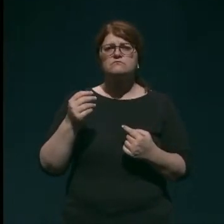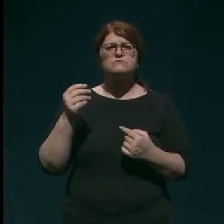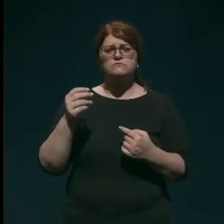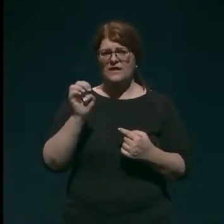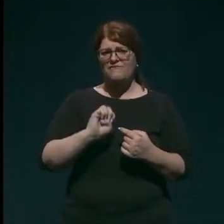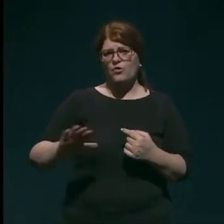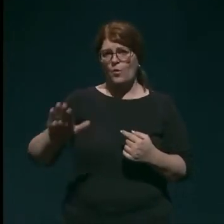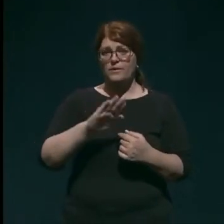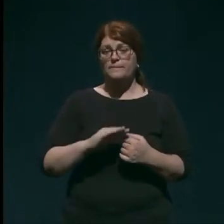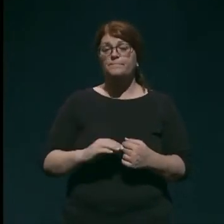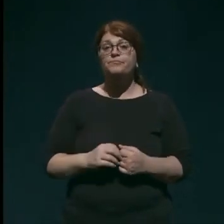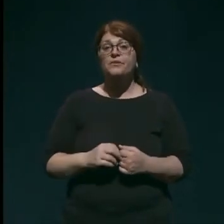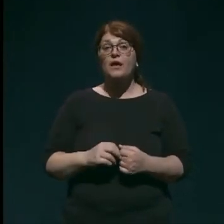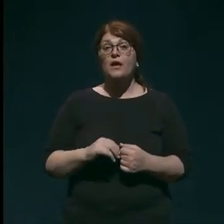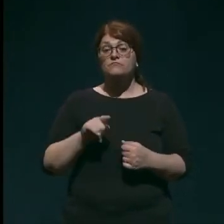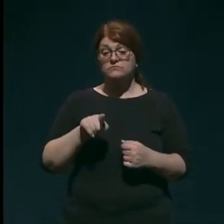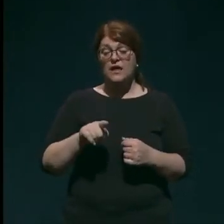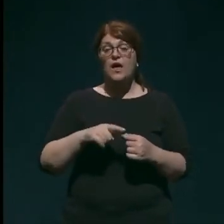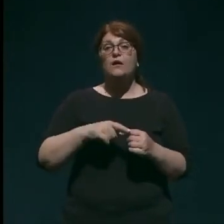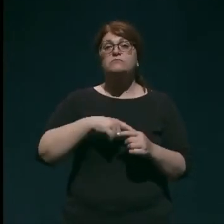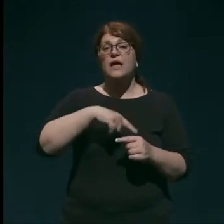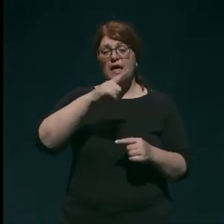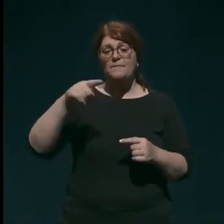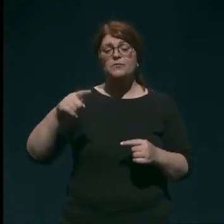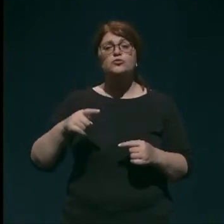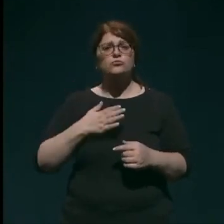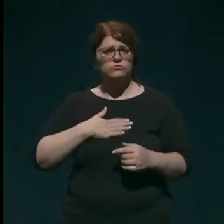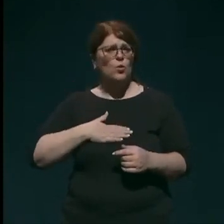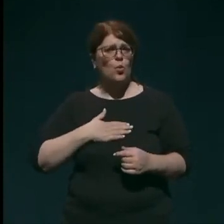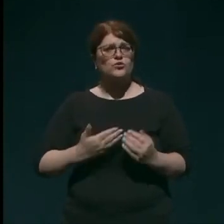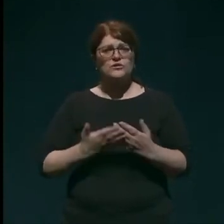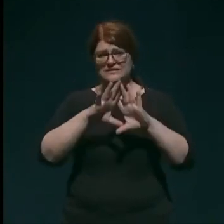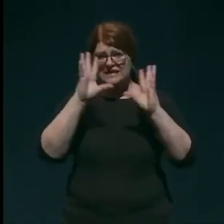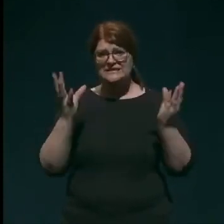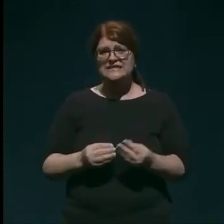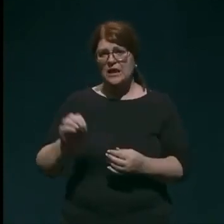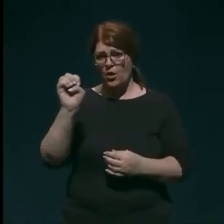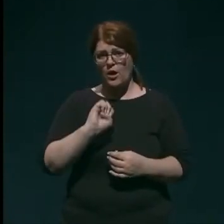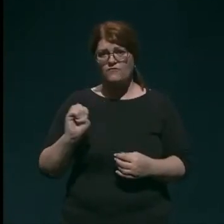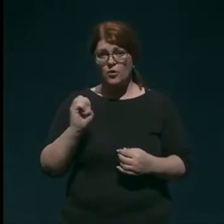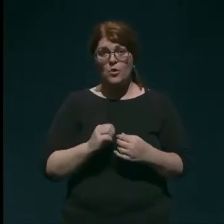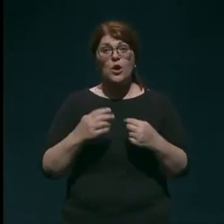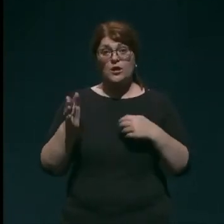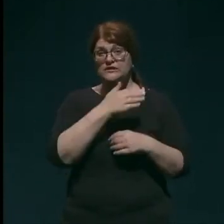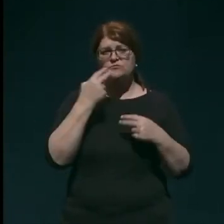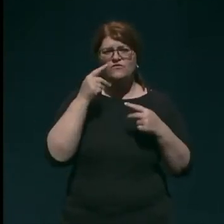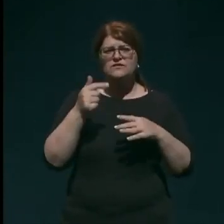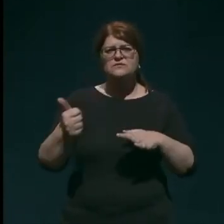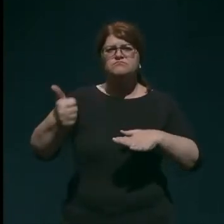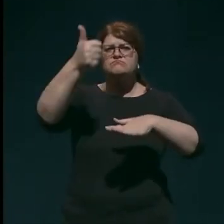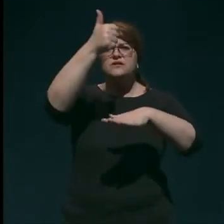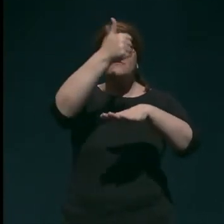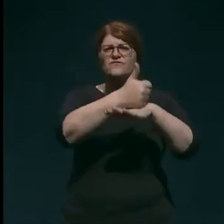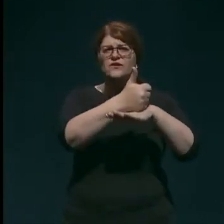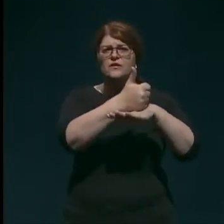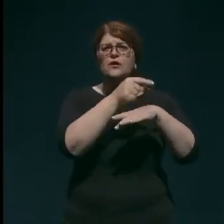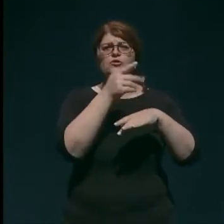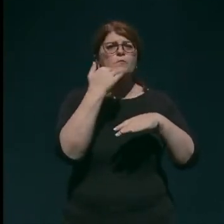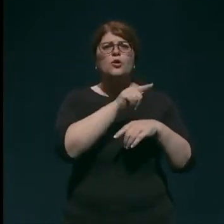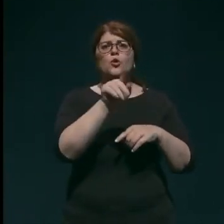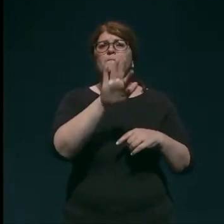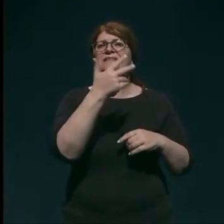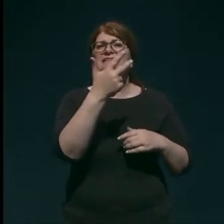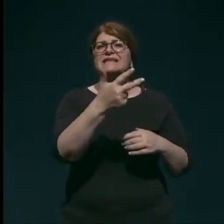Stanje v Evropi je pa epidemiološka krivulja bolj ugodna, dejansko za celo Evropo. Smo videli tisti vrh, kjer je bilo tudi do 35